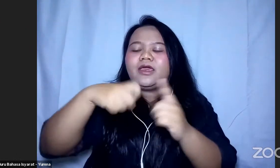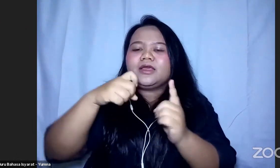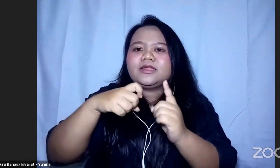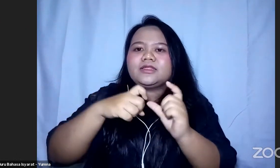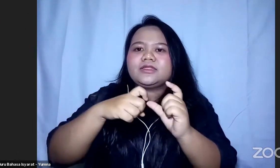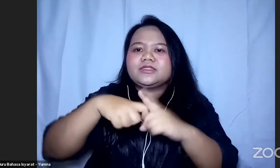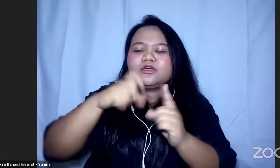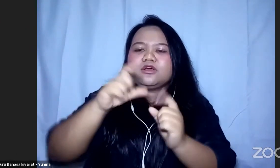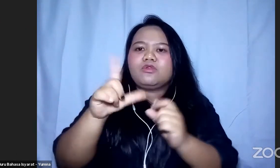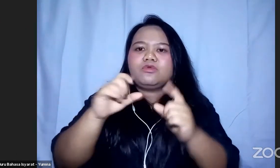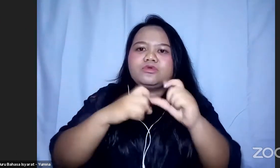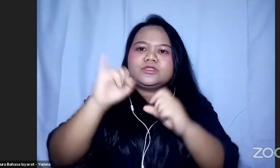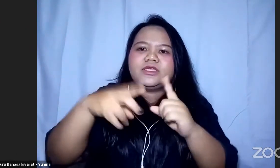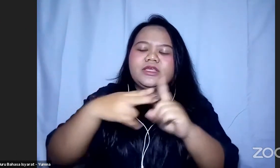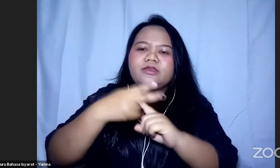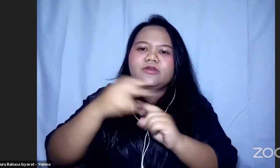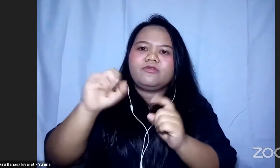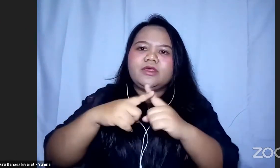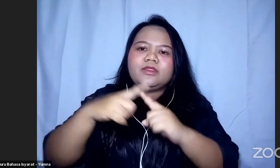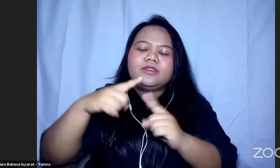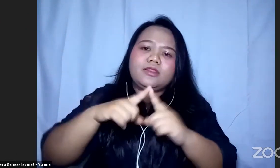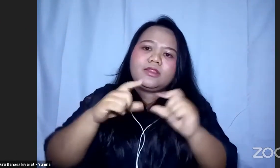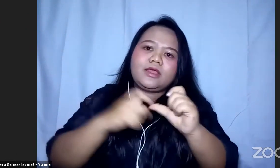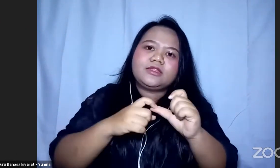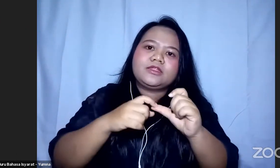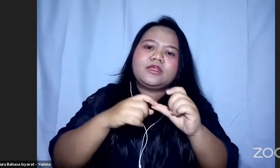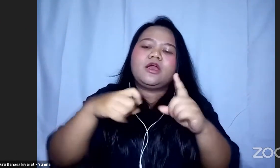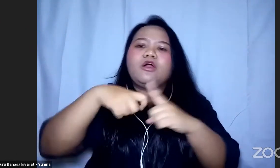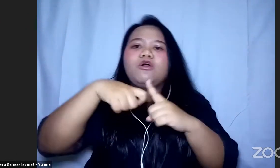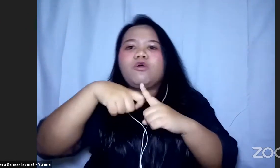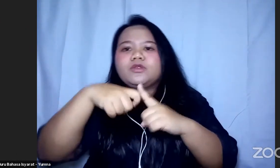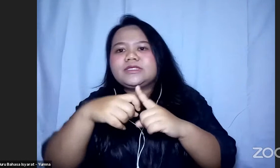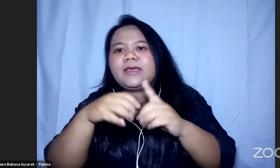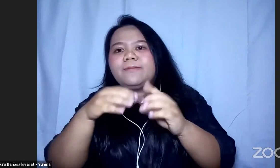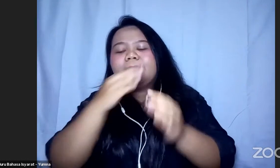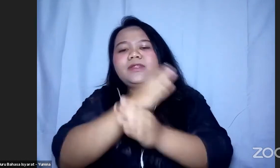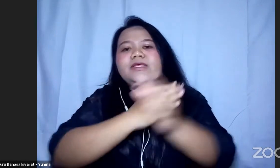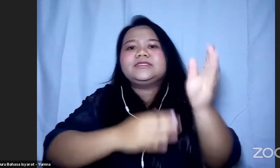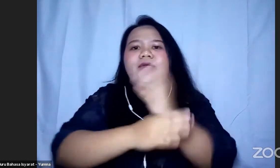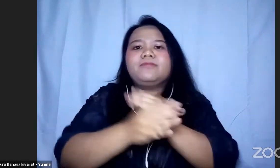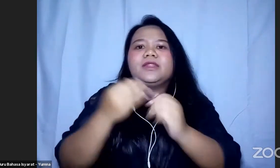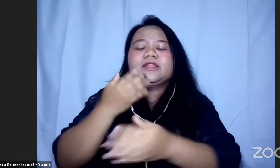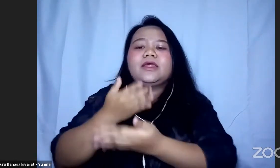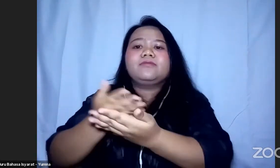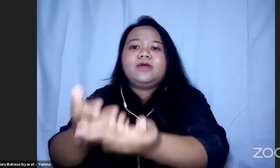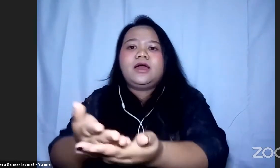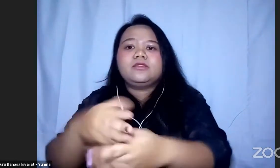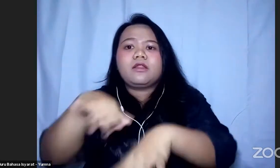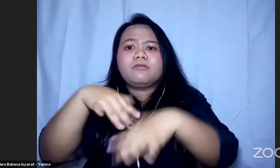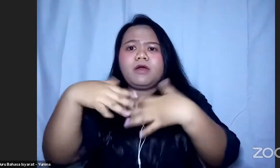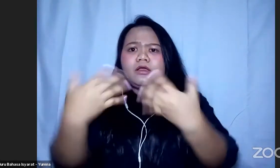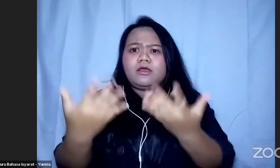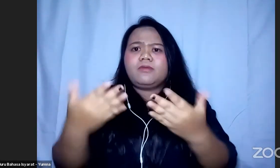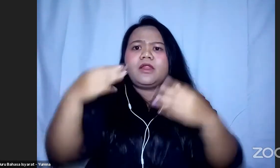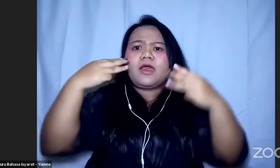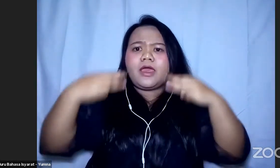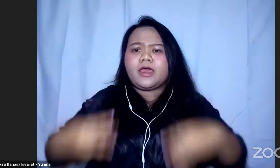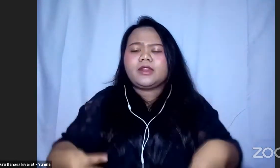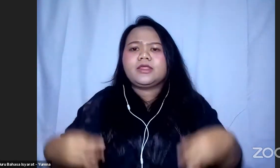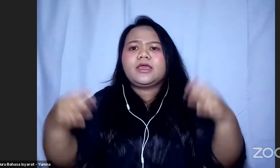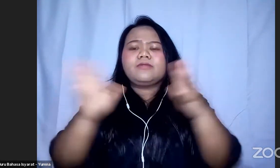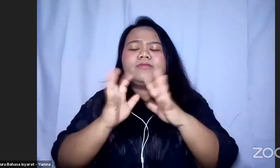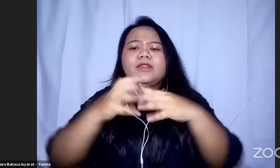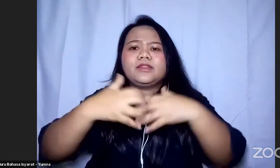konsep-konsep disabilitas dan lain sebagainya kemudian Mbak Kuni mengantarkan kita pada bagaimana etiket berinteraksi